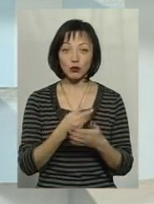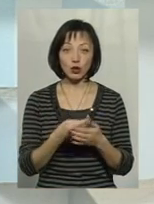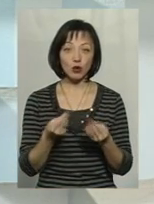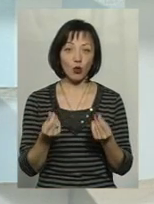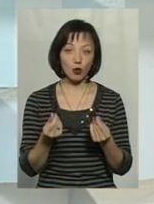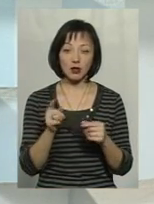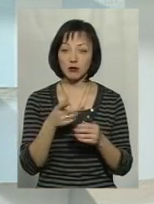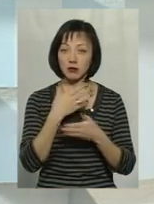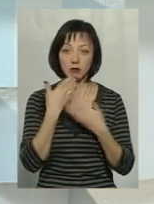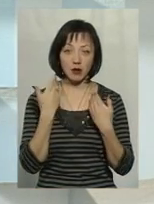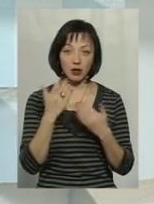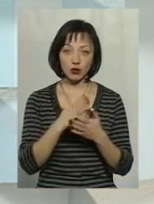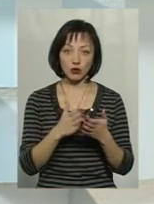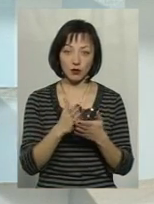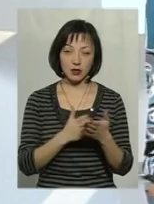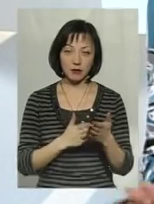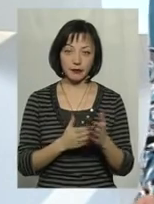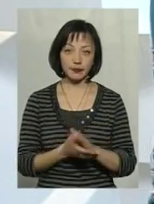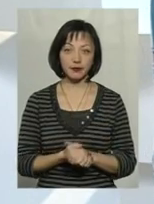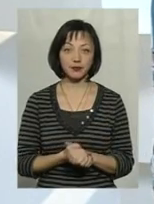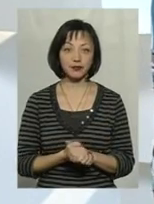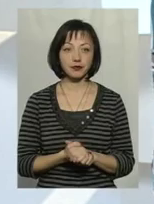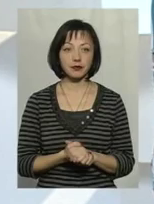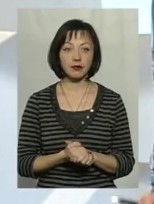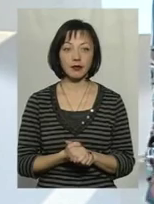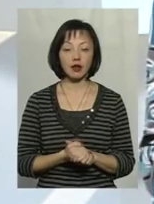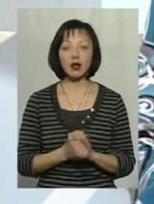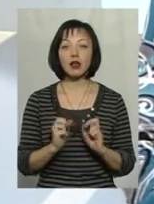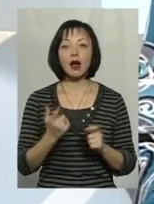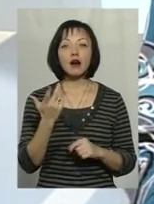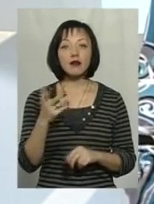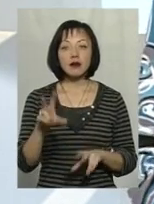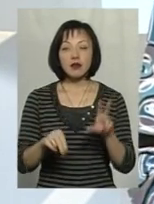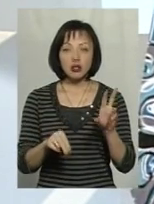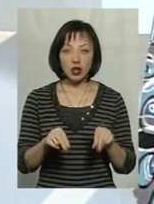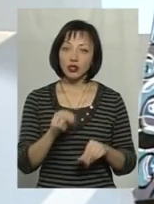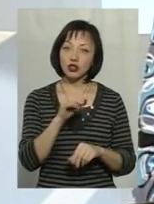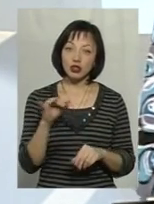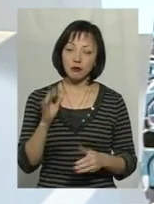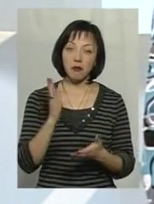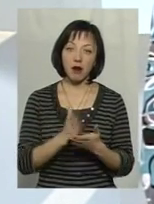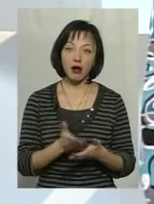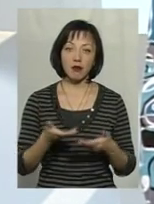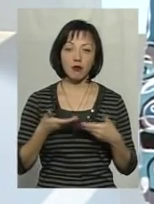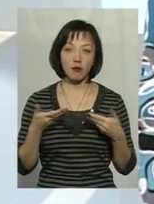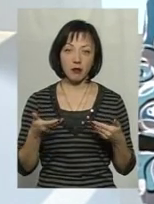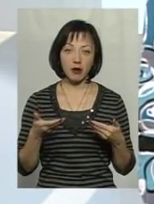коштів там немає зовсім. Пане Юрію, як Ви вважаєте, в такому разі, чи маємо ми